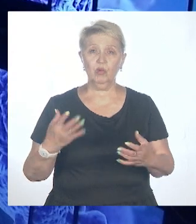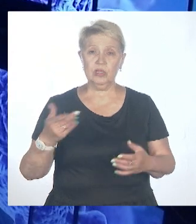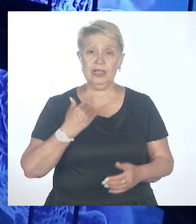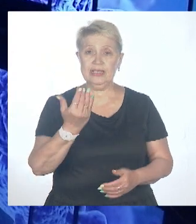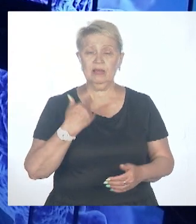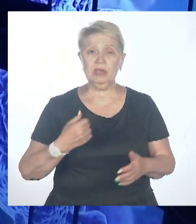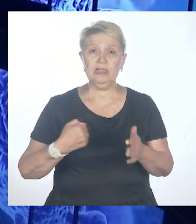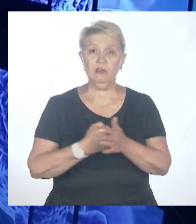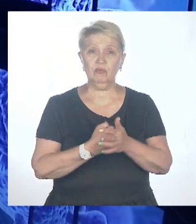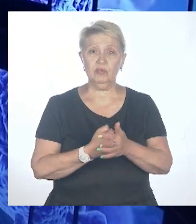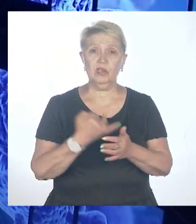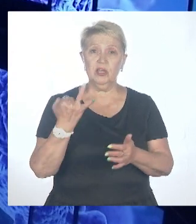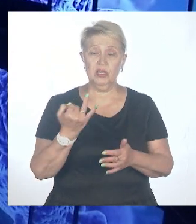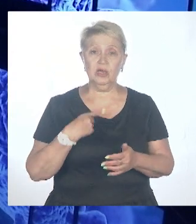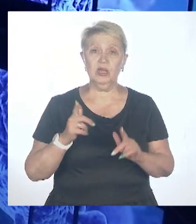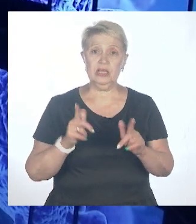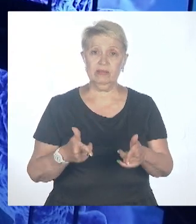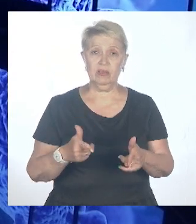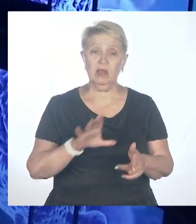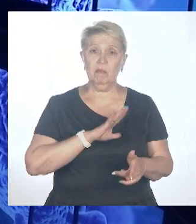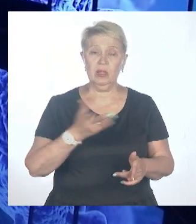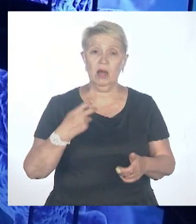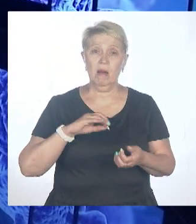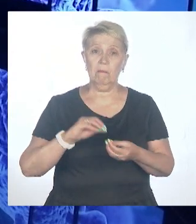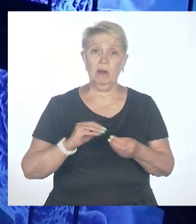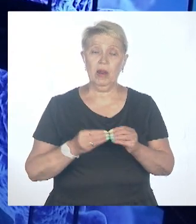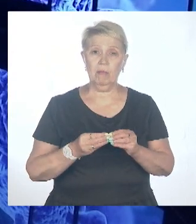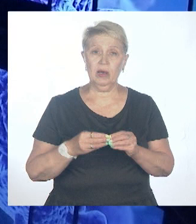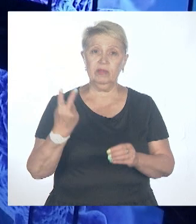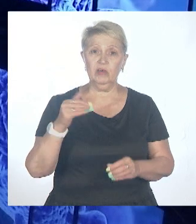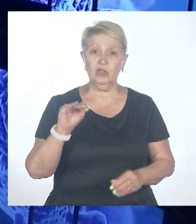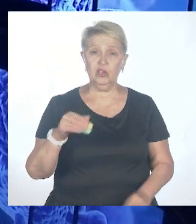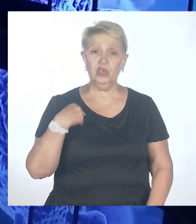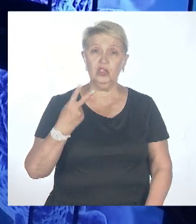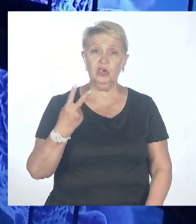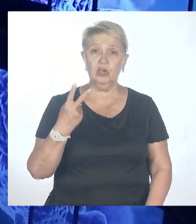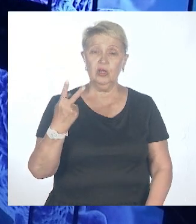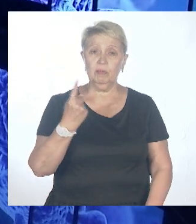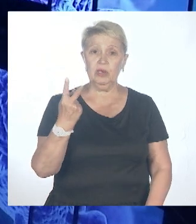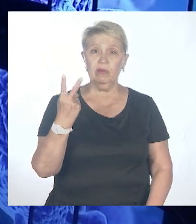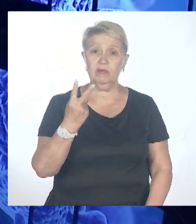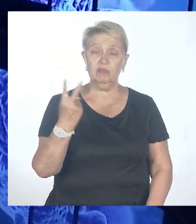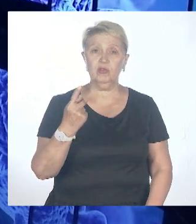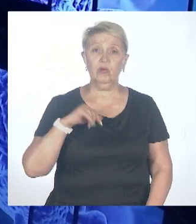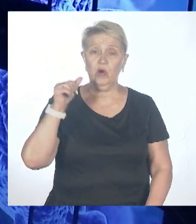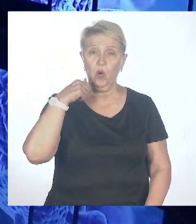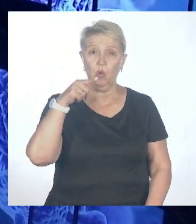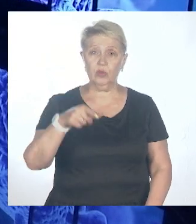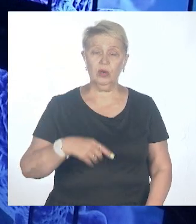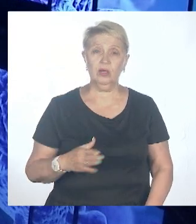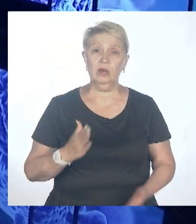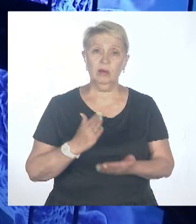И, пожалуйста, да, действительно, была проблема 2001-2002 года, потом была проблема 2012 года. Да, это МЕРС,